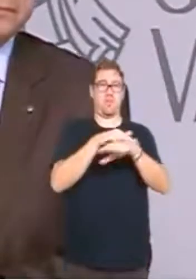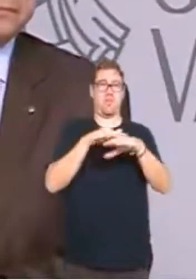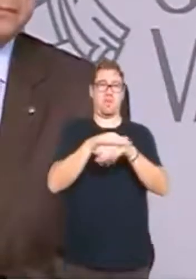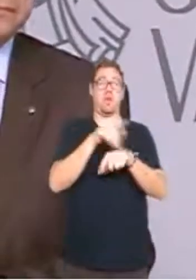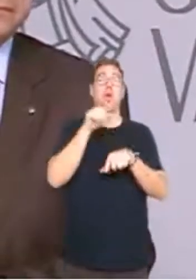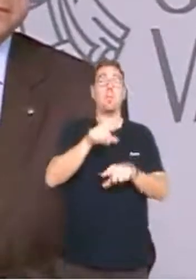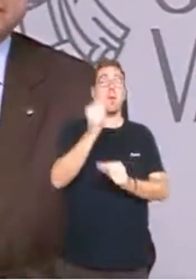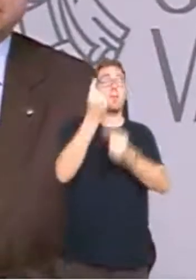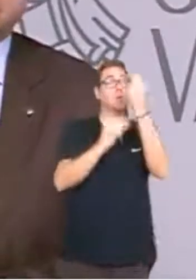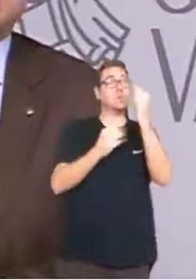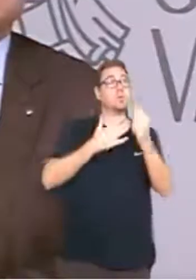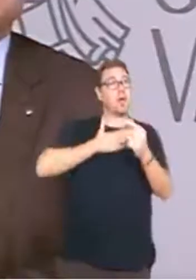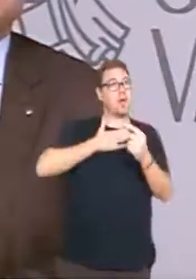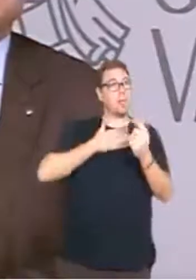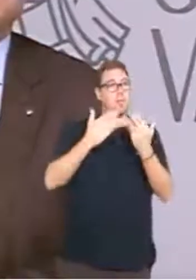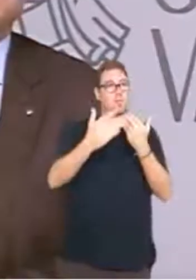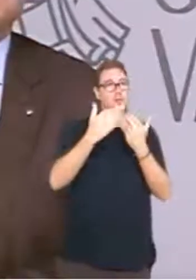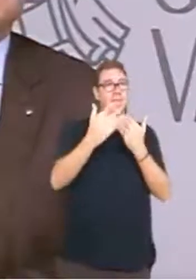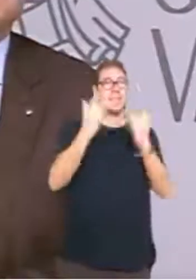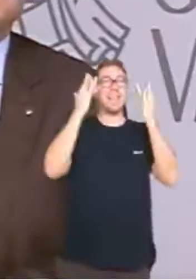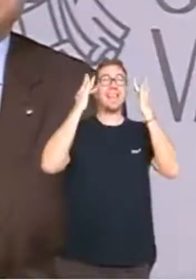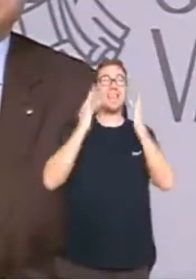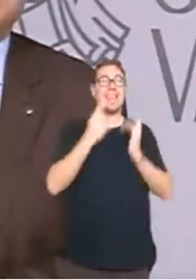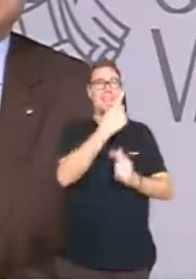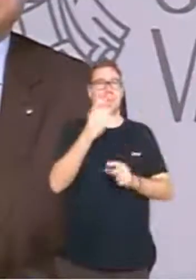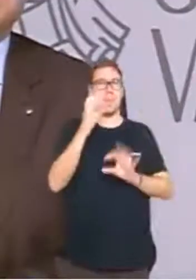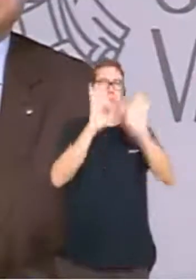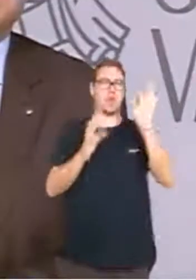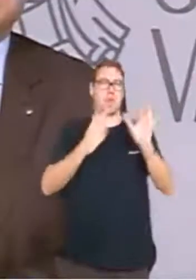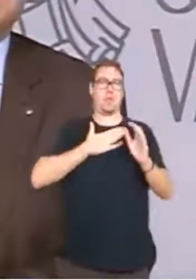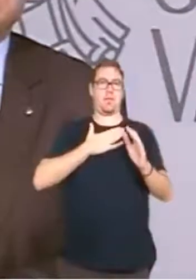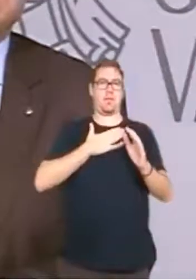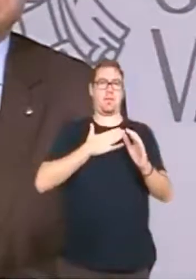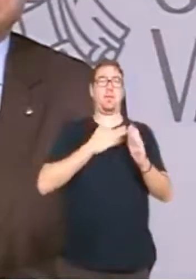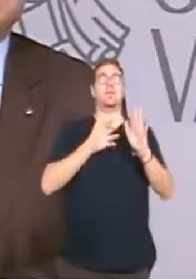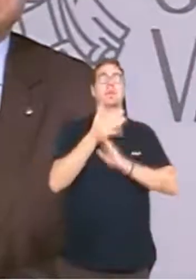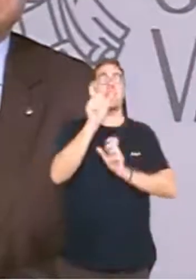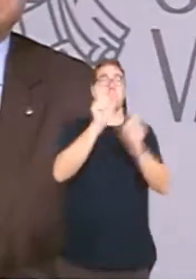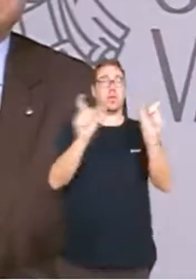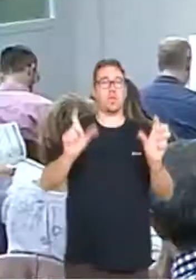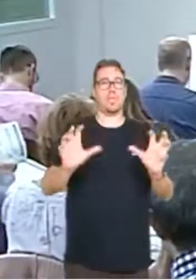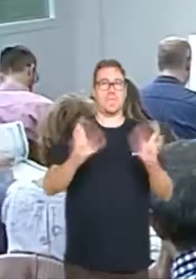botànics, 100% botànics, rescatar persones,